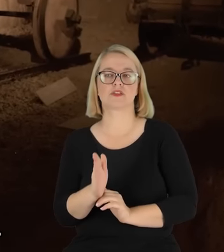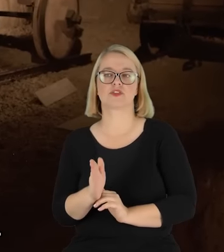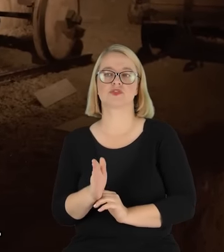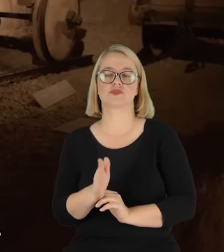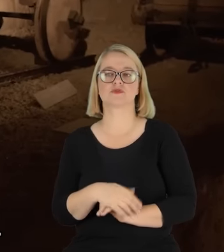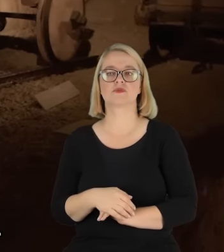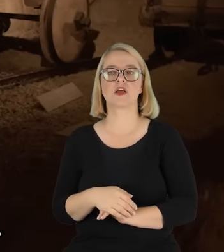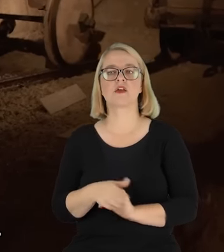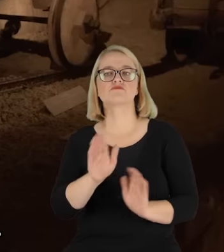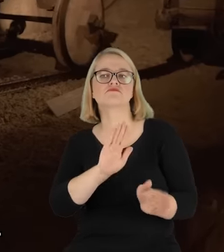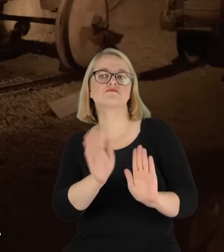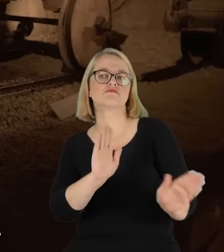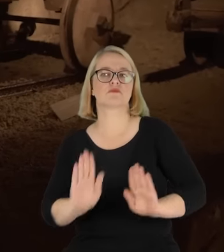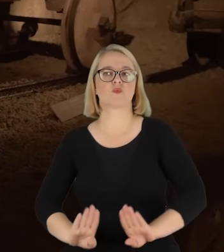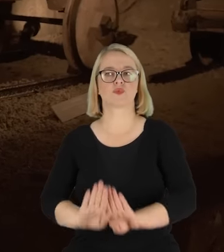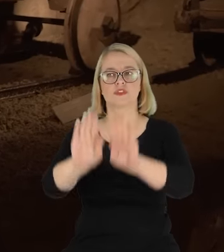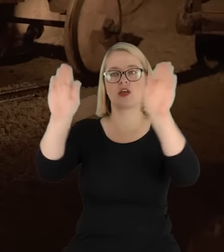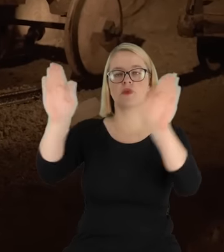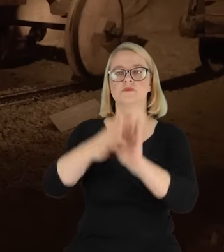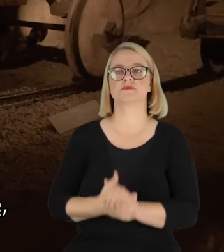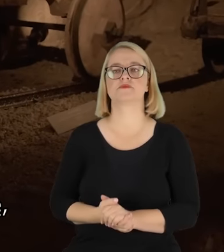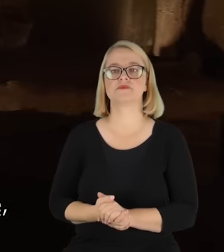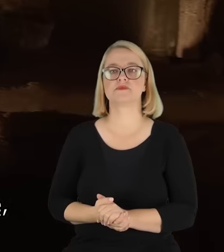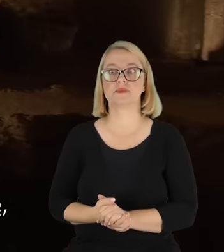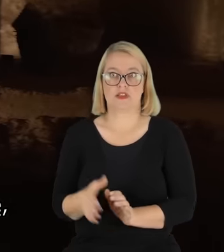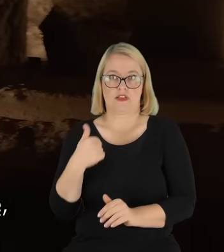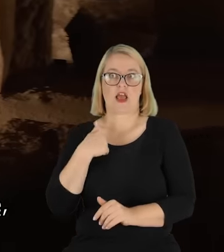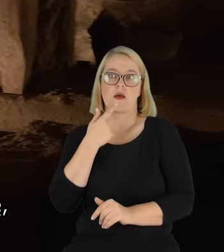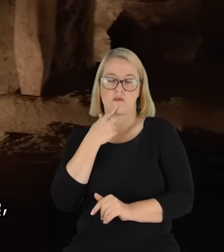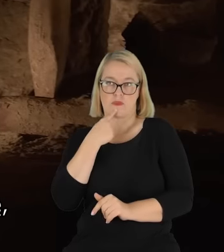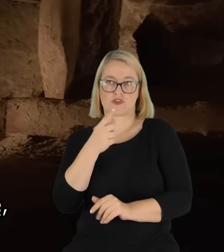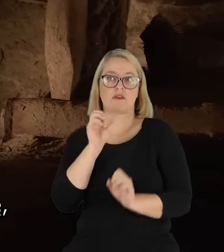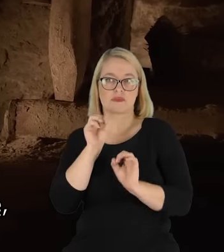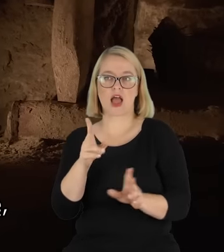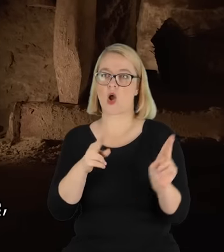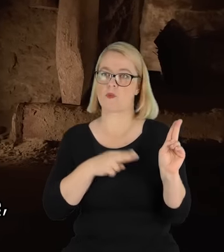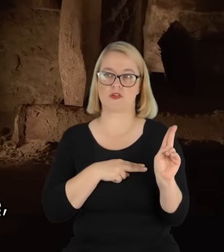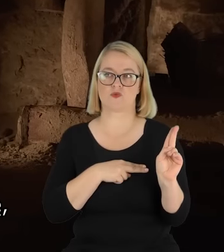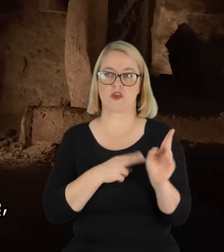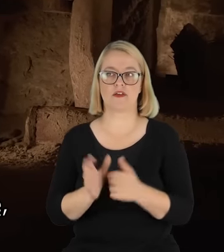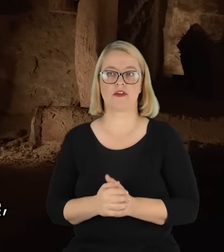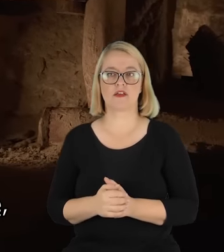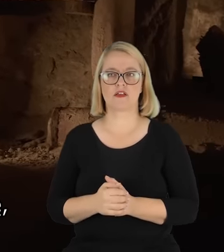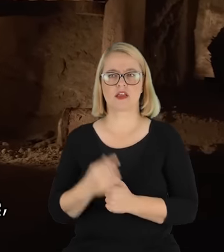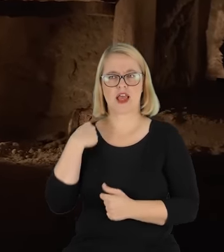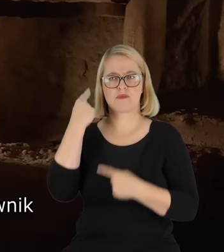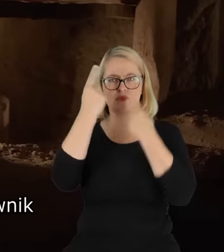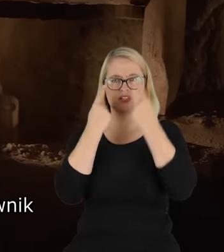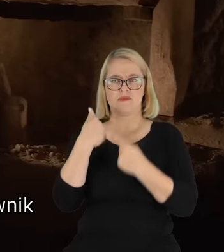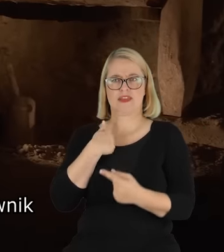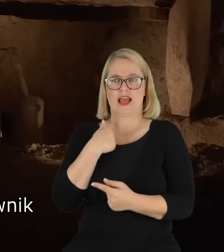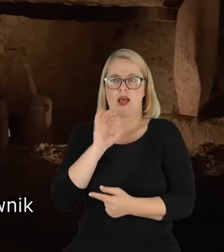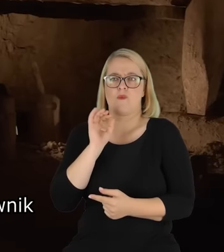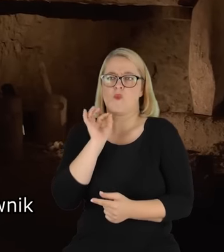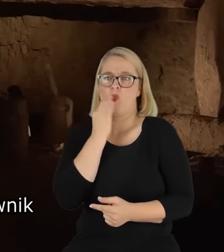dbała o to muzeum. Ja mówię, no oczywiście, że obiecuję, tylko pomyślałam sobie,